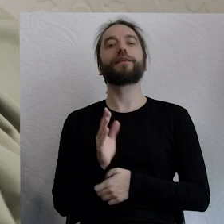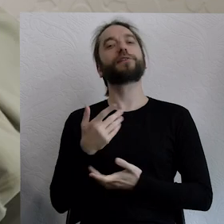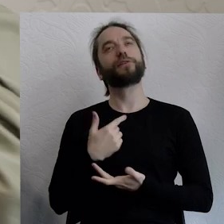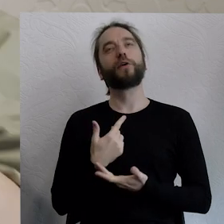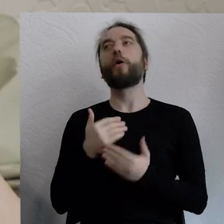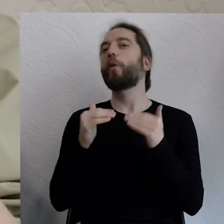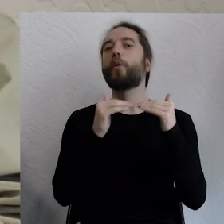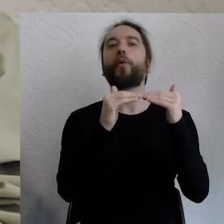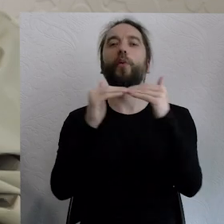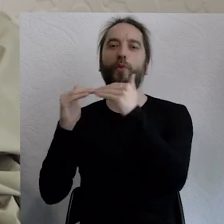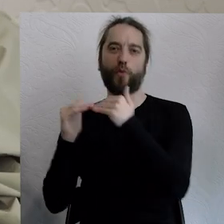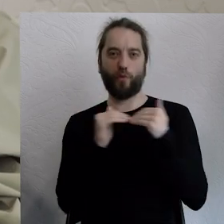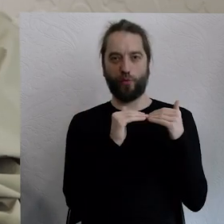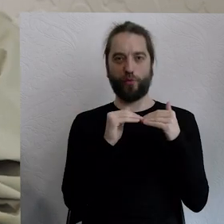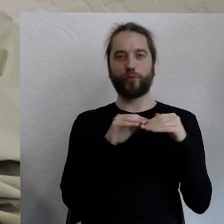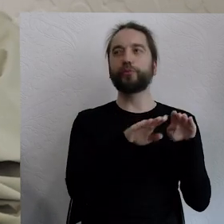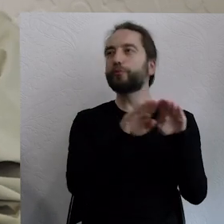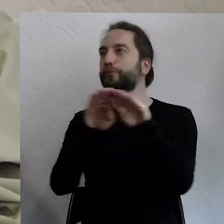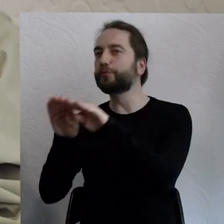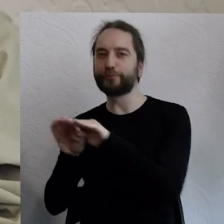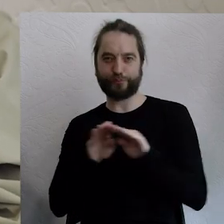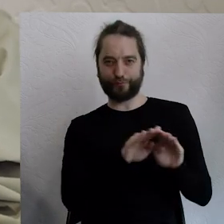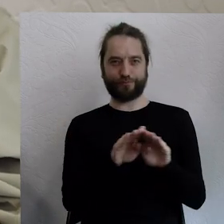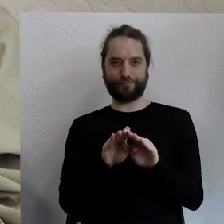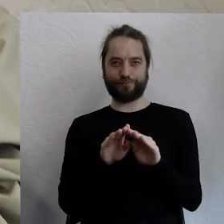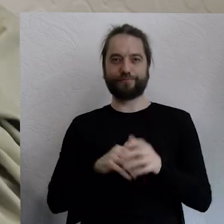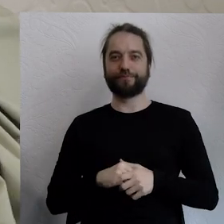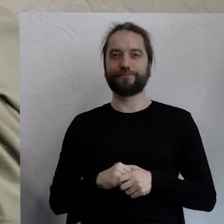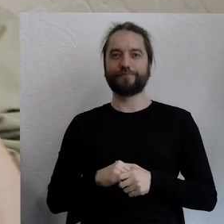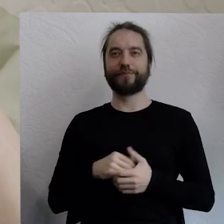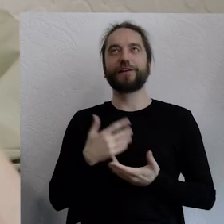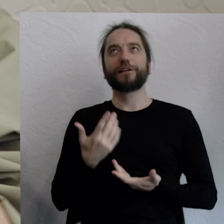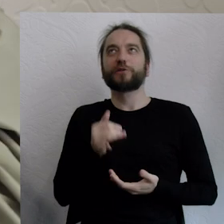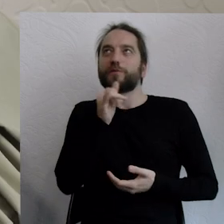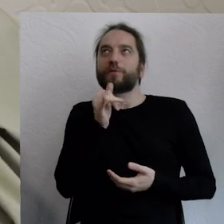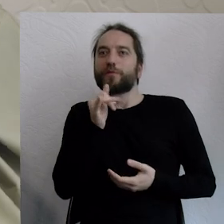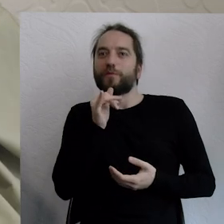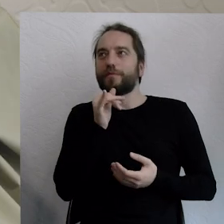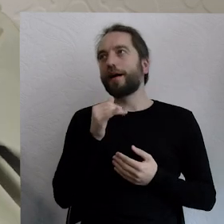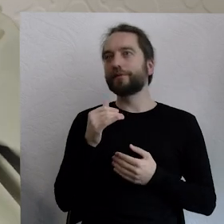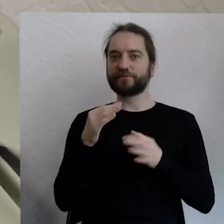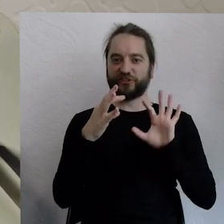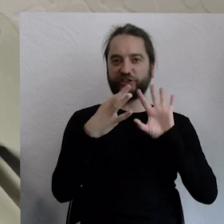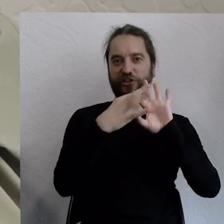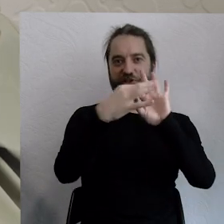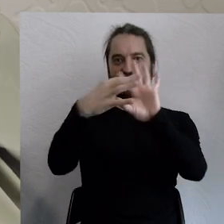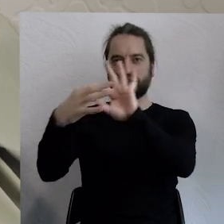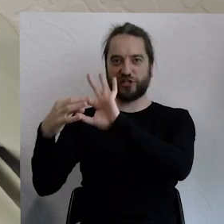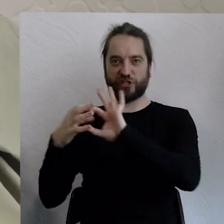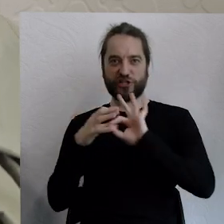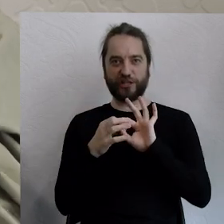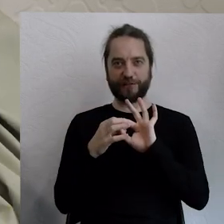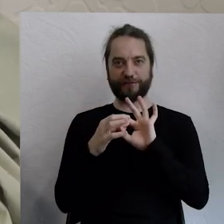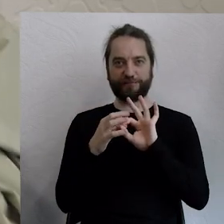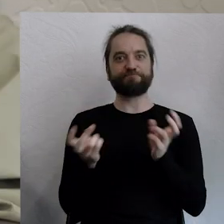pewna równość i taka budowa sieciowa, która tam się dzieje, bo